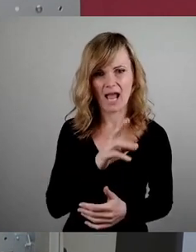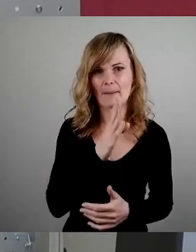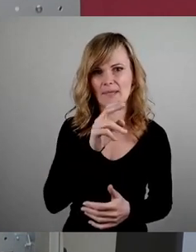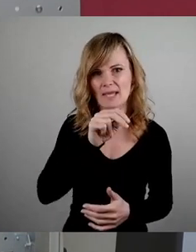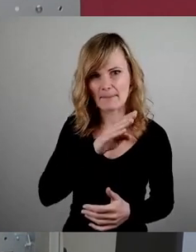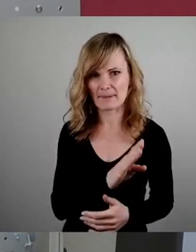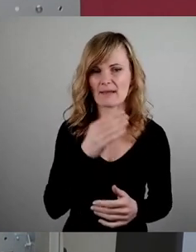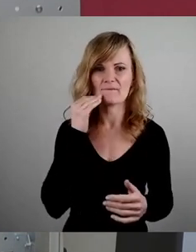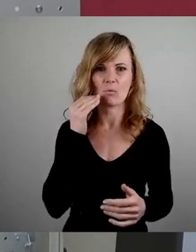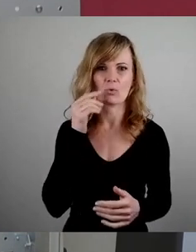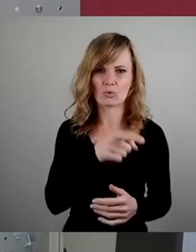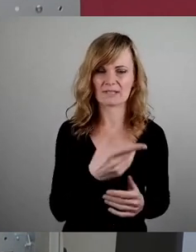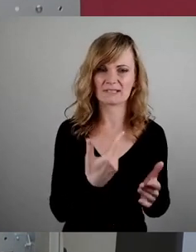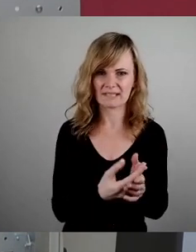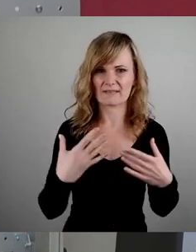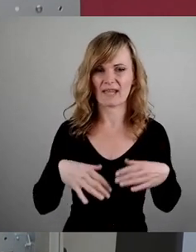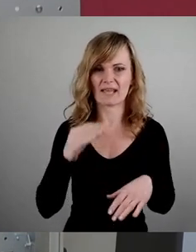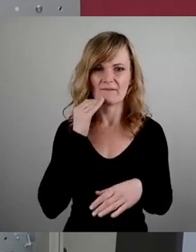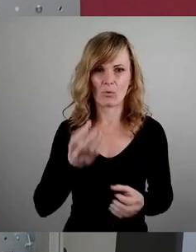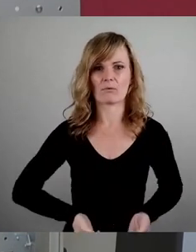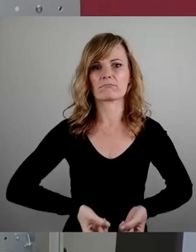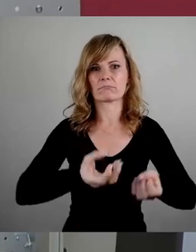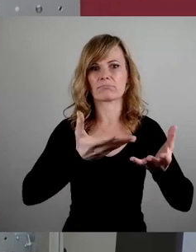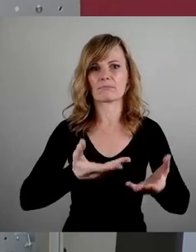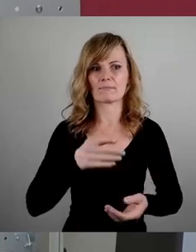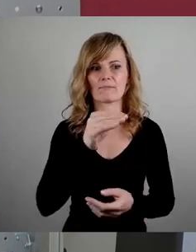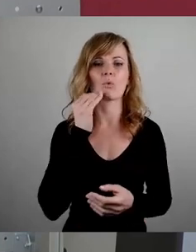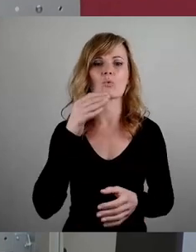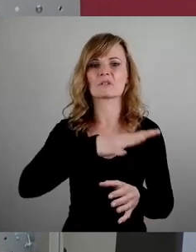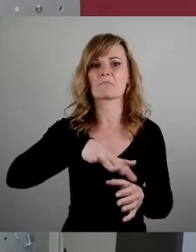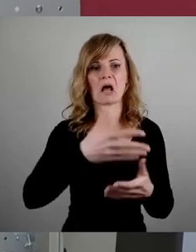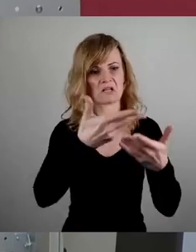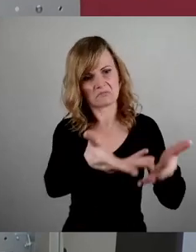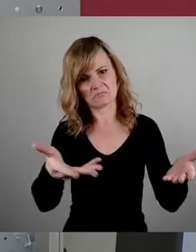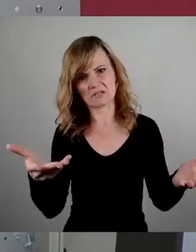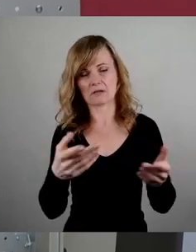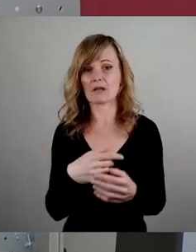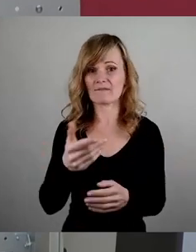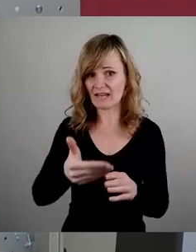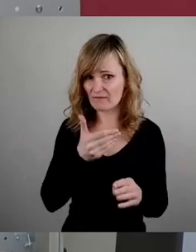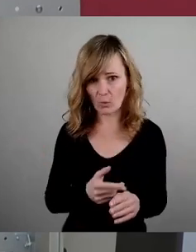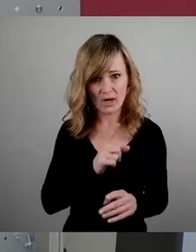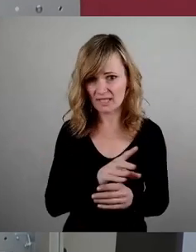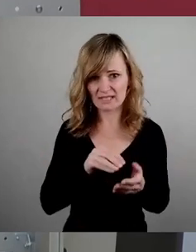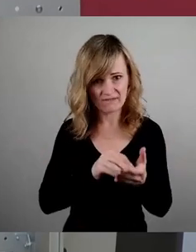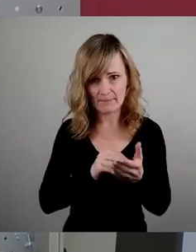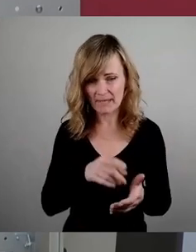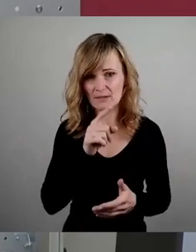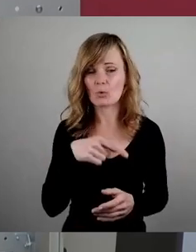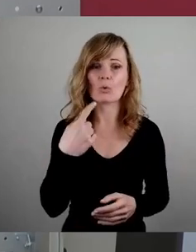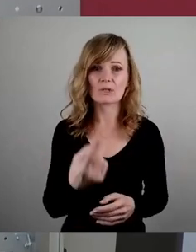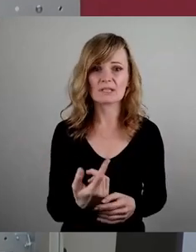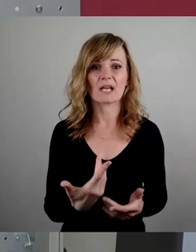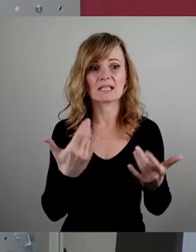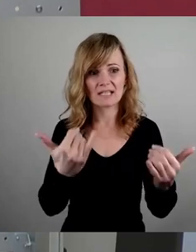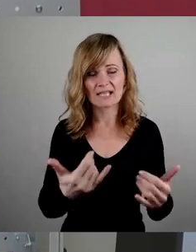versuchen, den Wohnungsmarkt zu schmeißen, dann machen wir uns nichts vor. Denn die Wohnungen vorher nicht vermietet waren, gibt es auch keine Vergleichsmiete für die Wohnungen. Das bedeutet, dass die